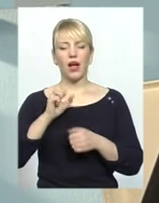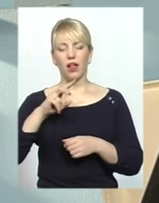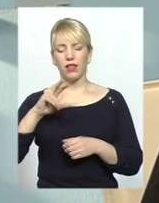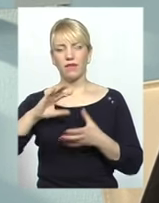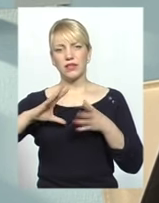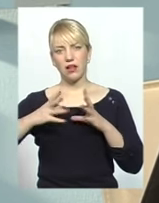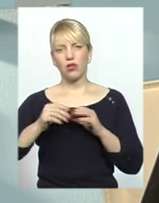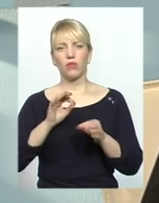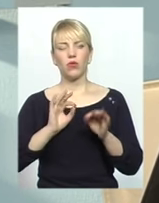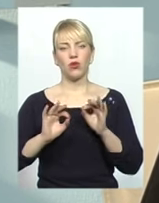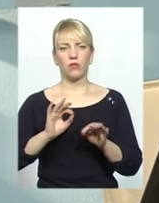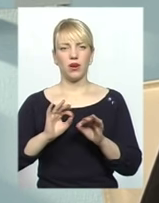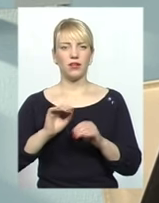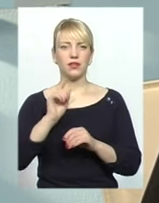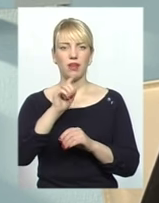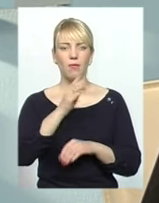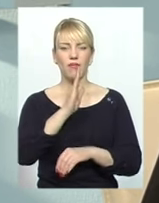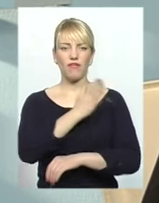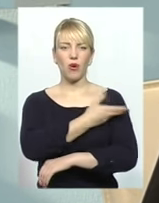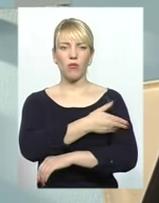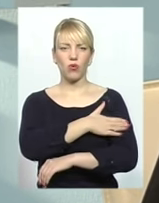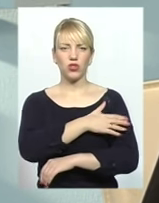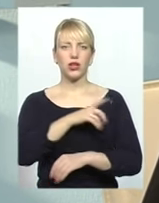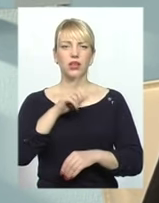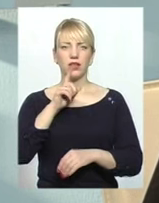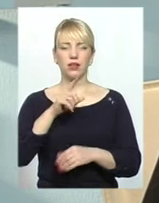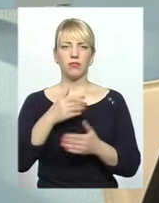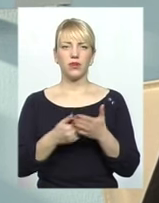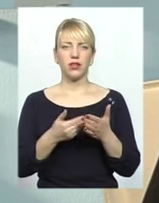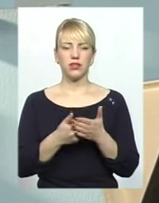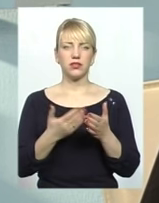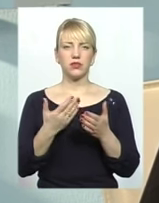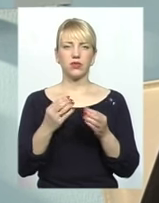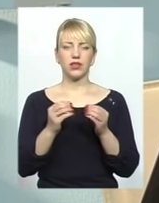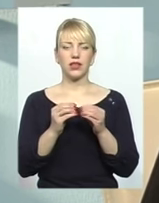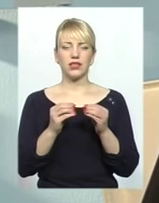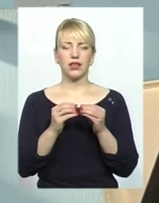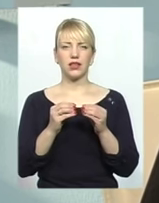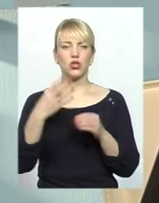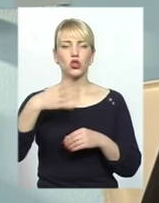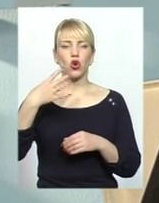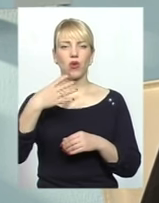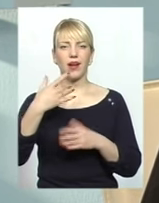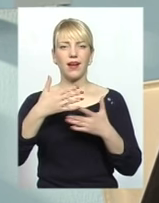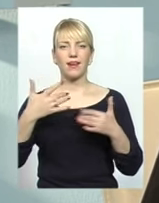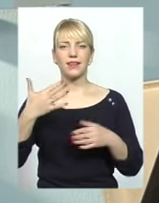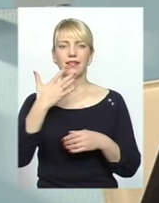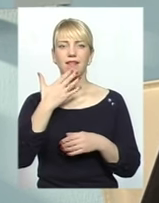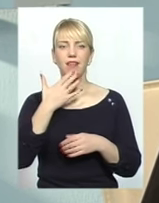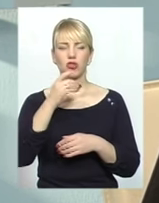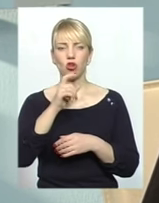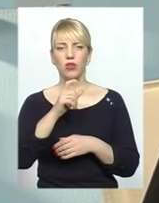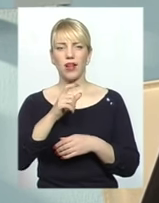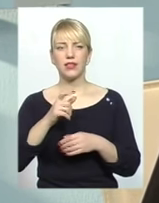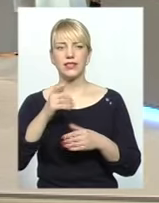ну, тому що там в Польщі, якщо казати, то теж близько сорока різних національностей проживає і є громадянами